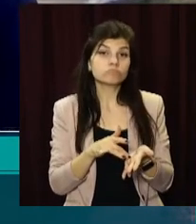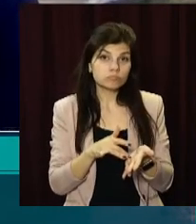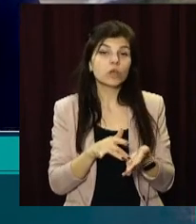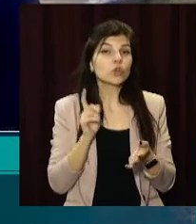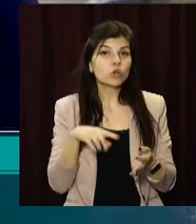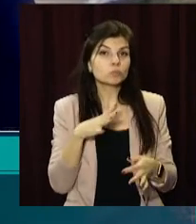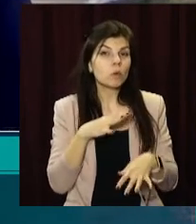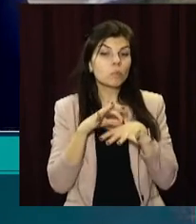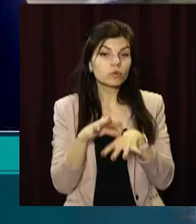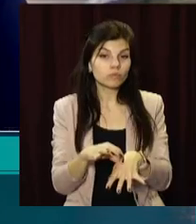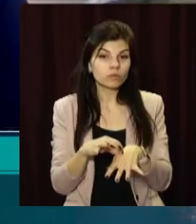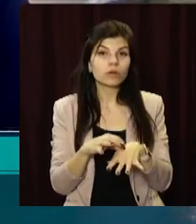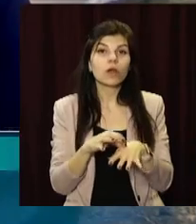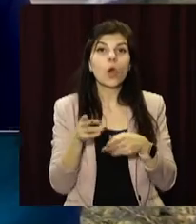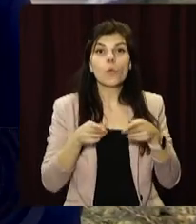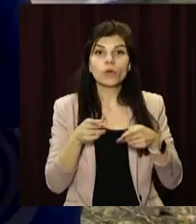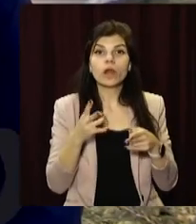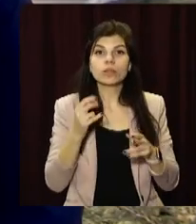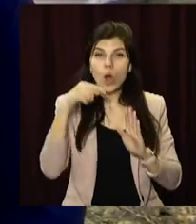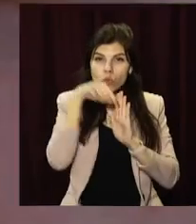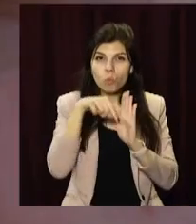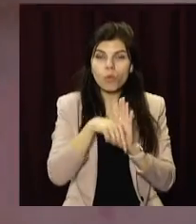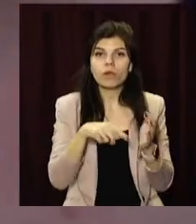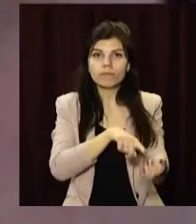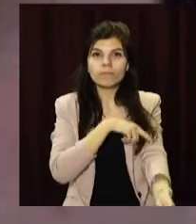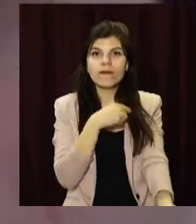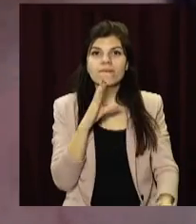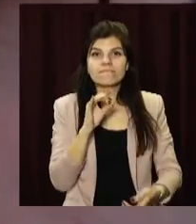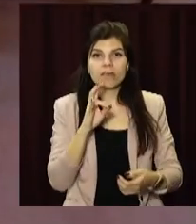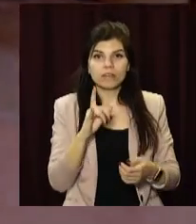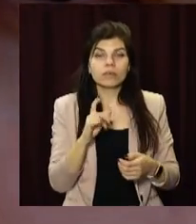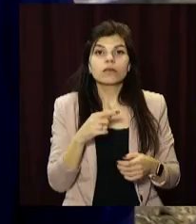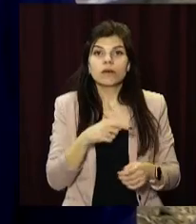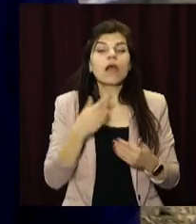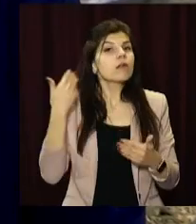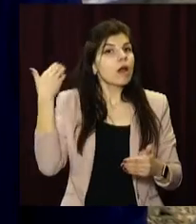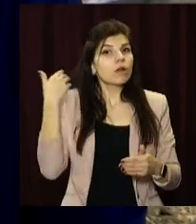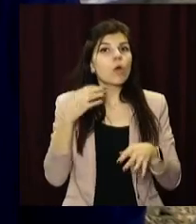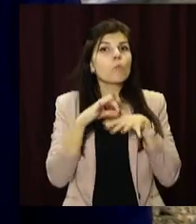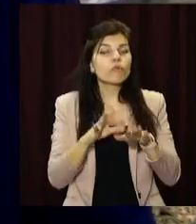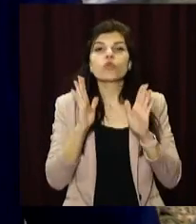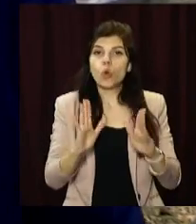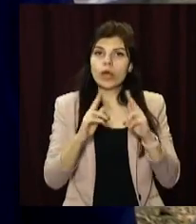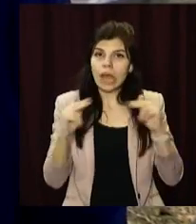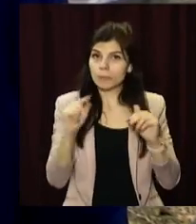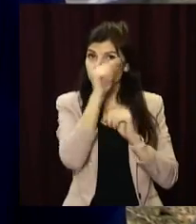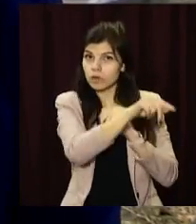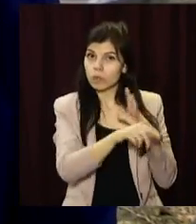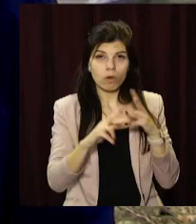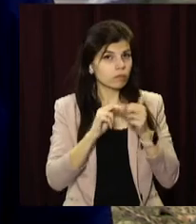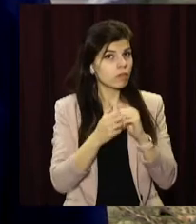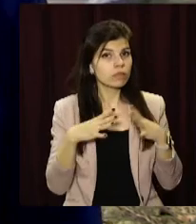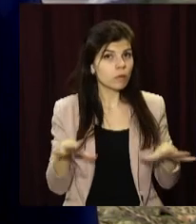Також були проведені операції на глибоких веннах. Рані ці операції проводились тільки в Дніпропетровській.